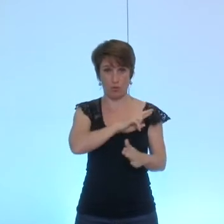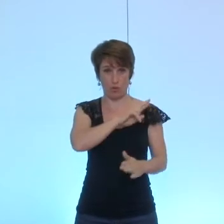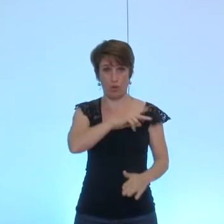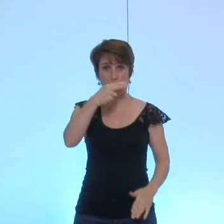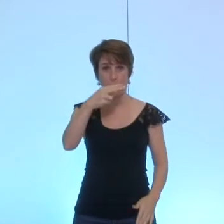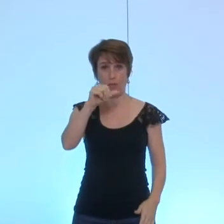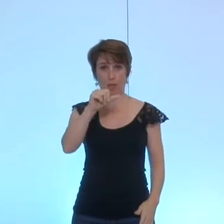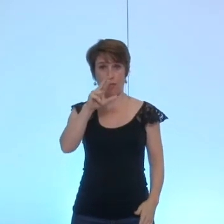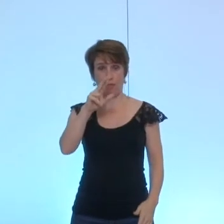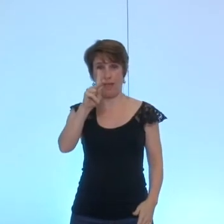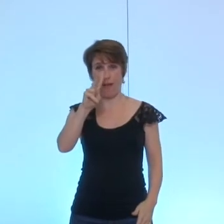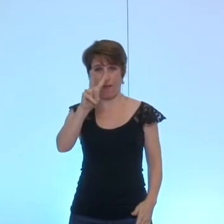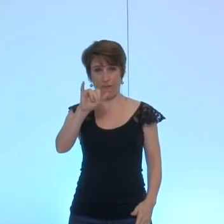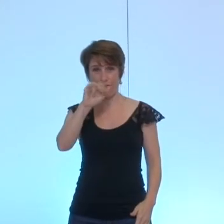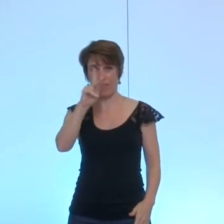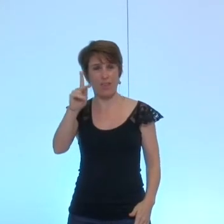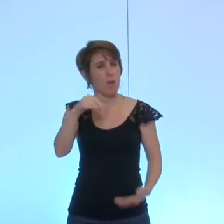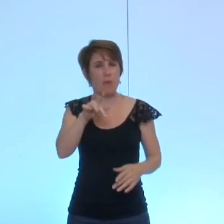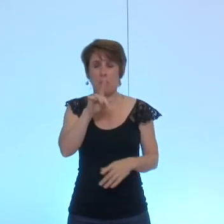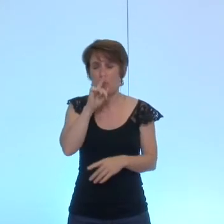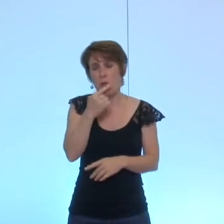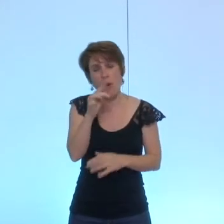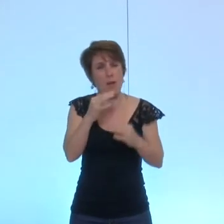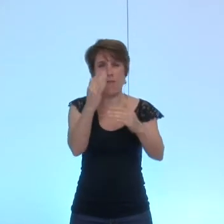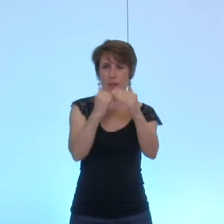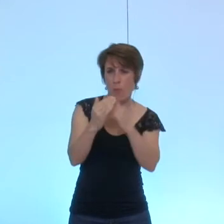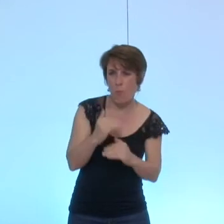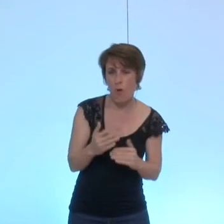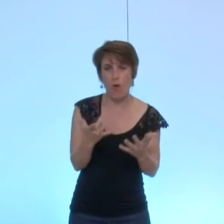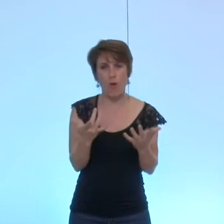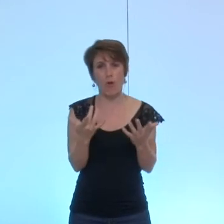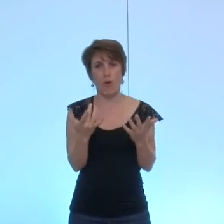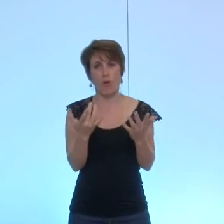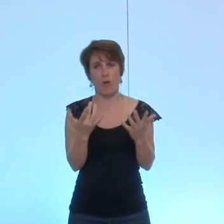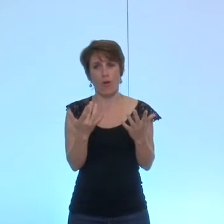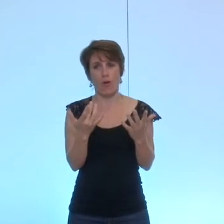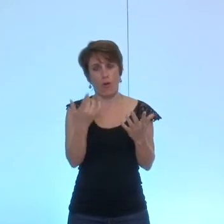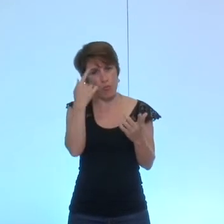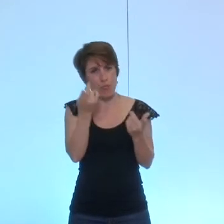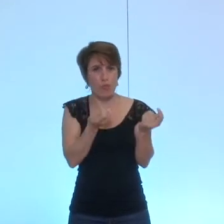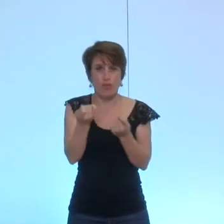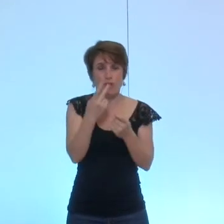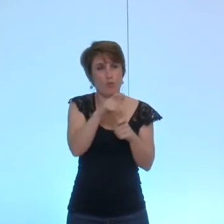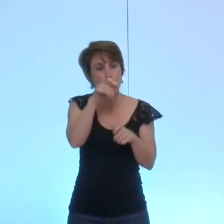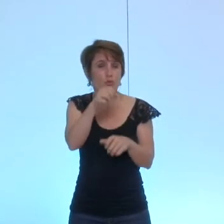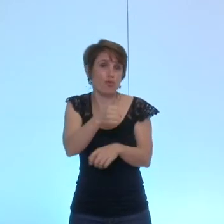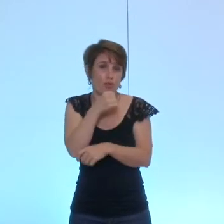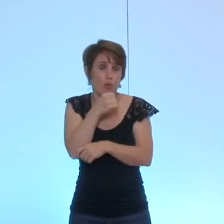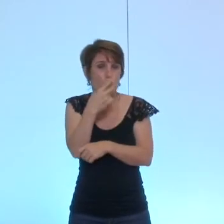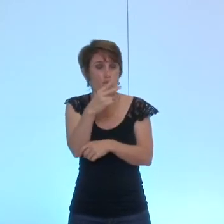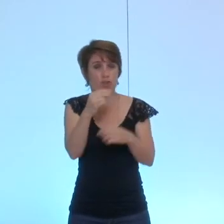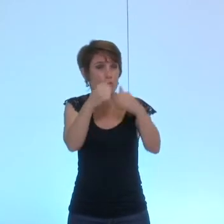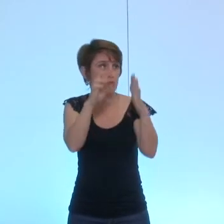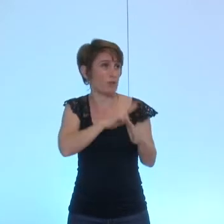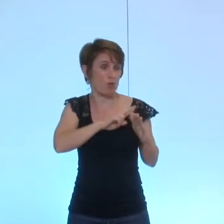de plan de gestion de plan des gestions géontologiques des EHPAD sur le